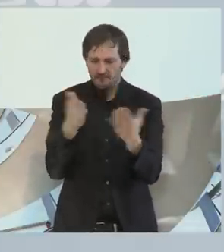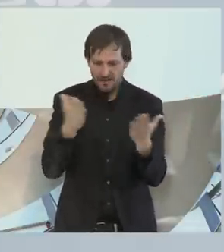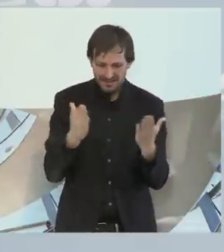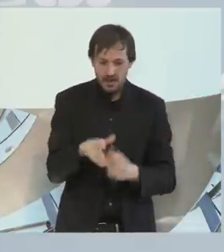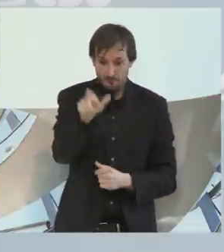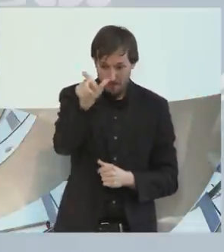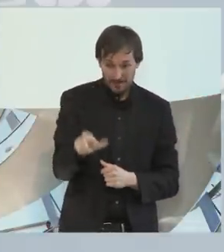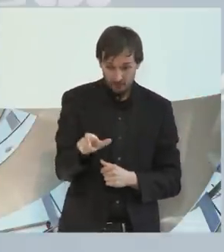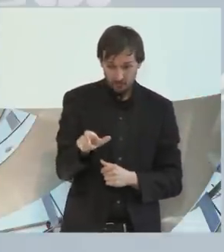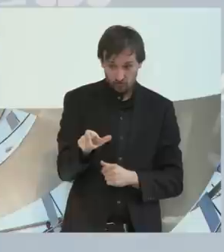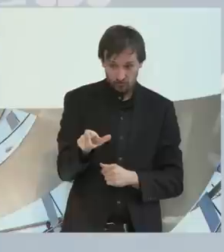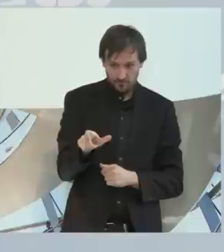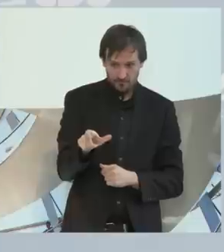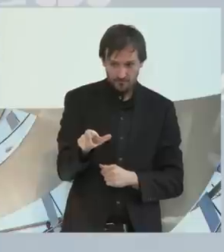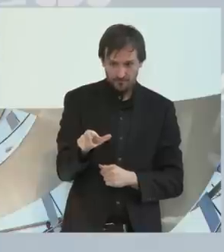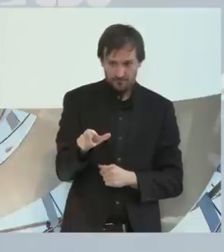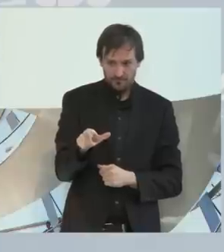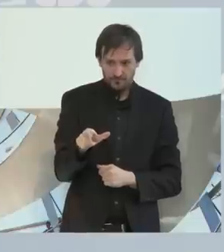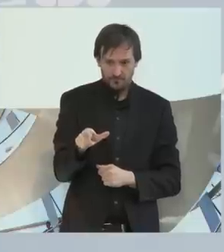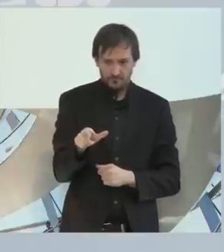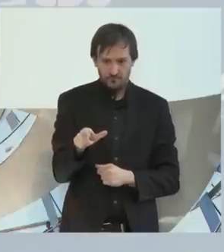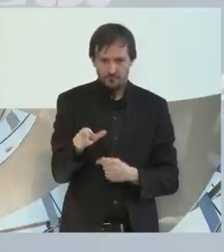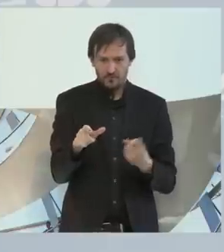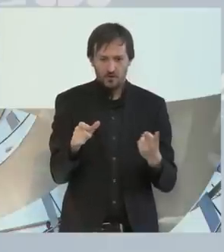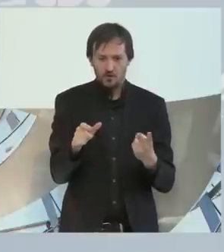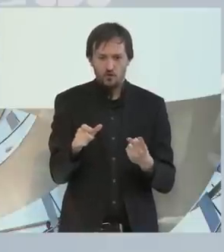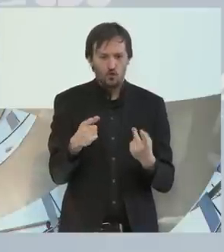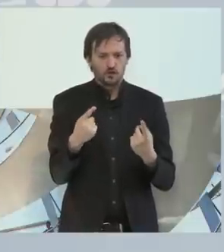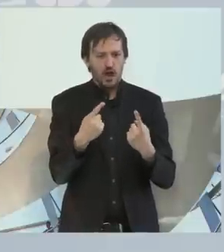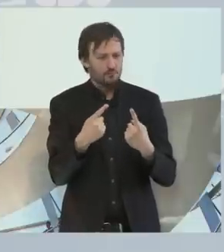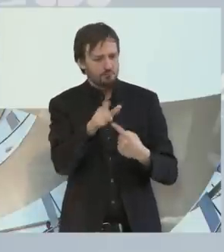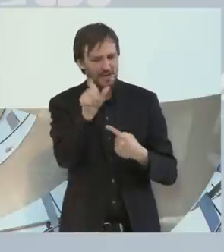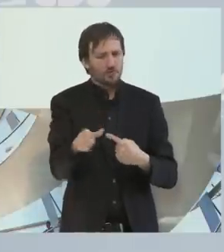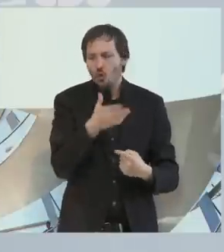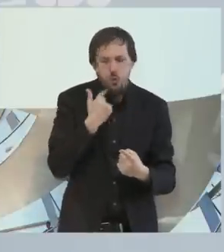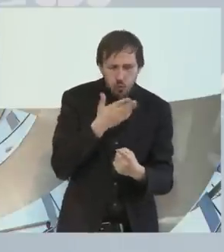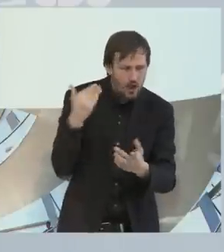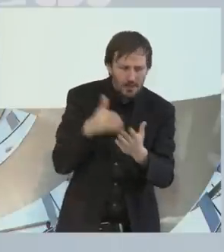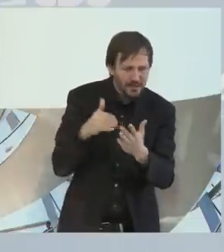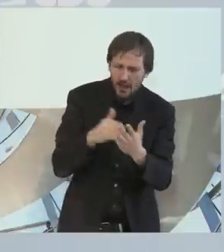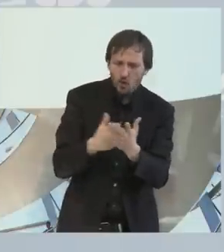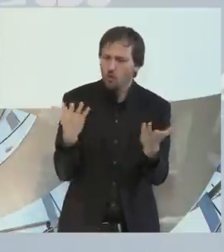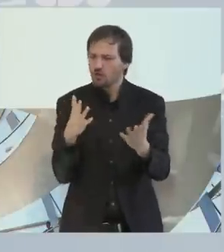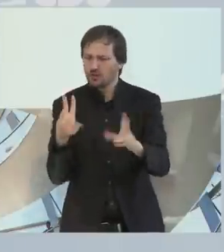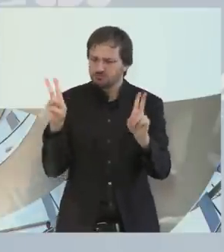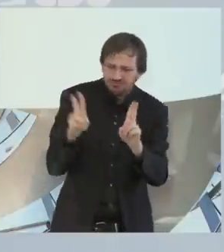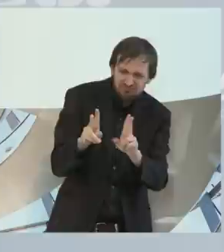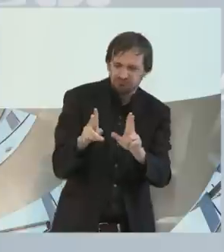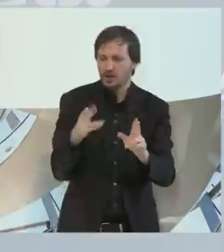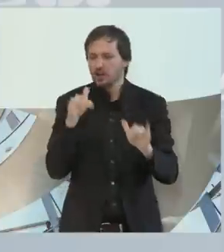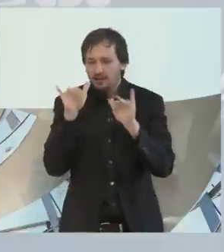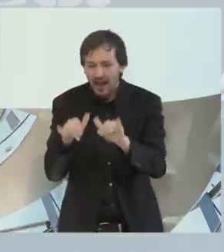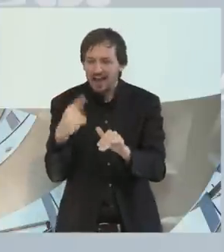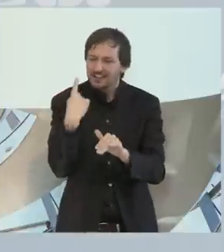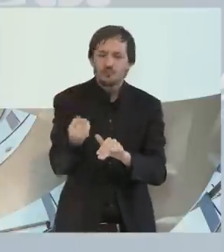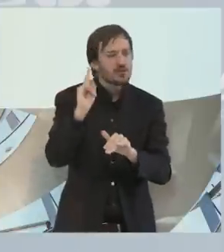die keine schwerwiegende oder keine erkennbare Behinderung haben, bereit sind, Menschen